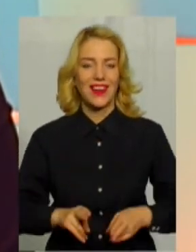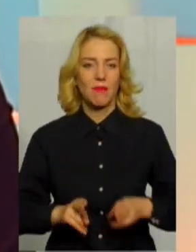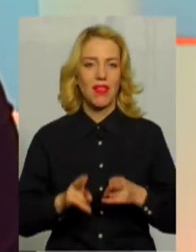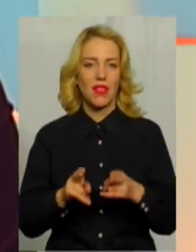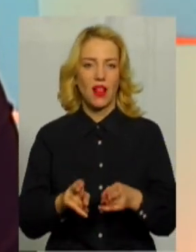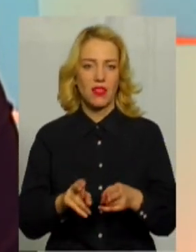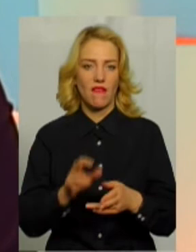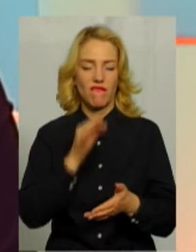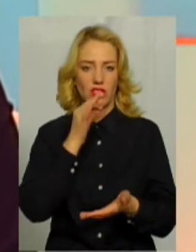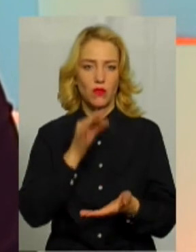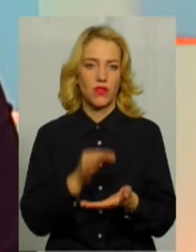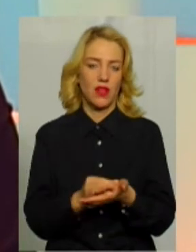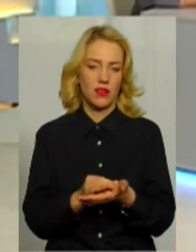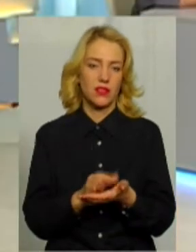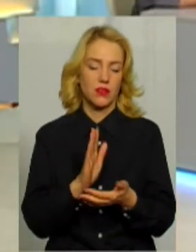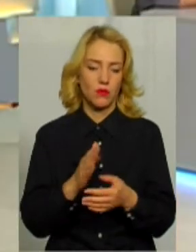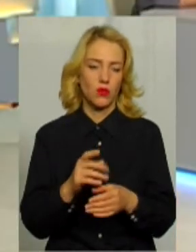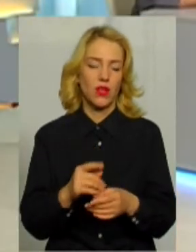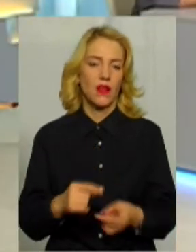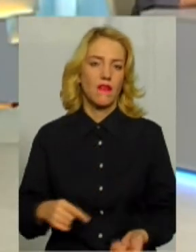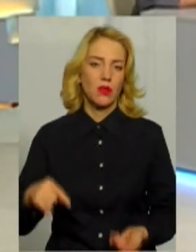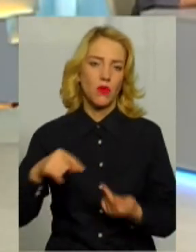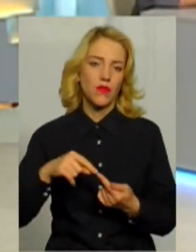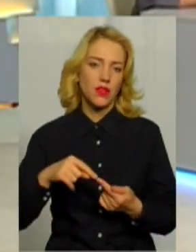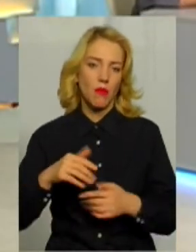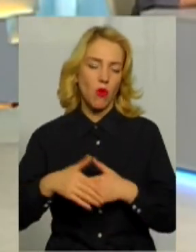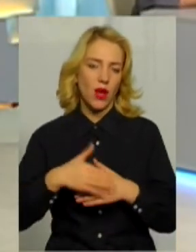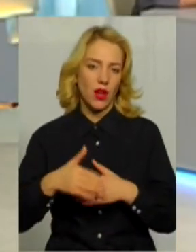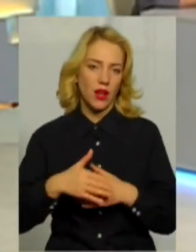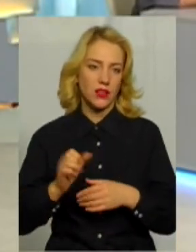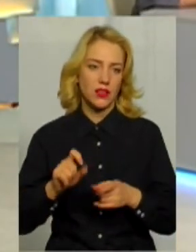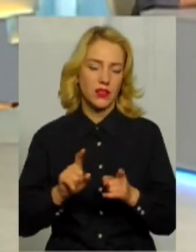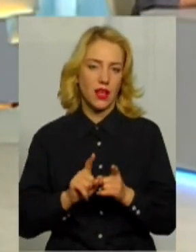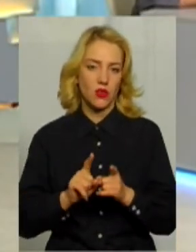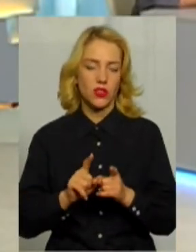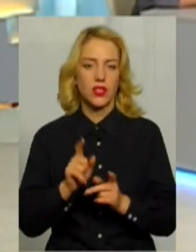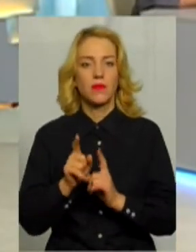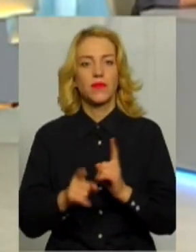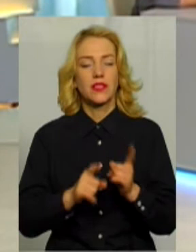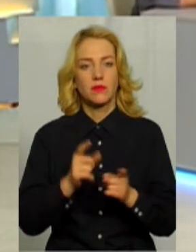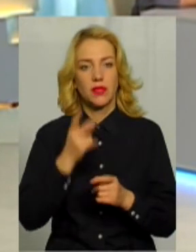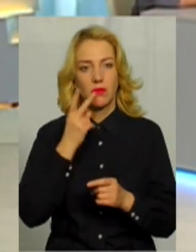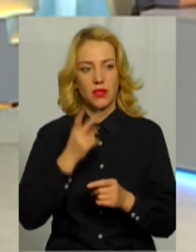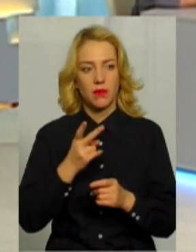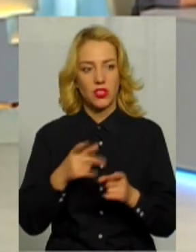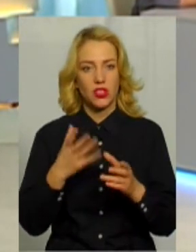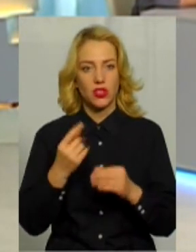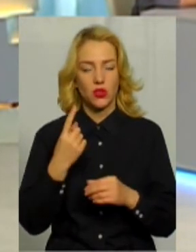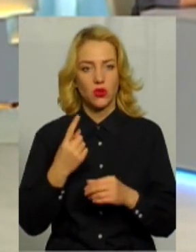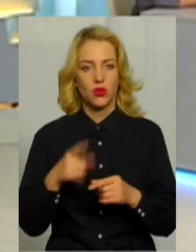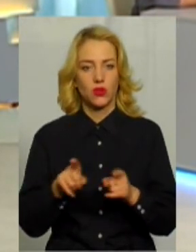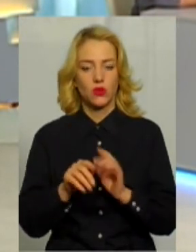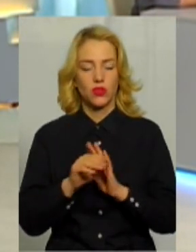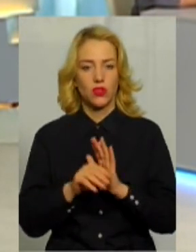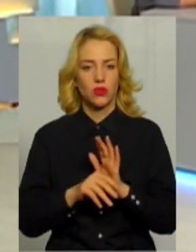відповідальності, і буде нести відповідне покарання. І також зміни передбачили ще таку одну статтю, це